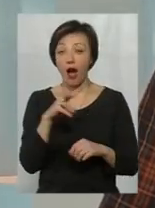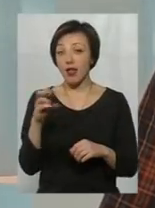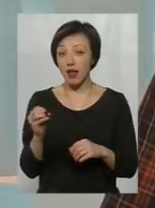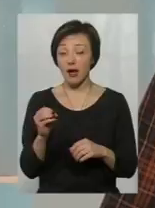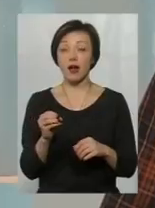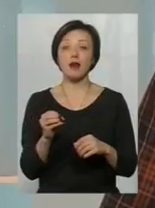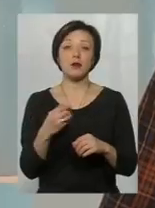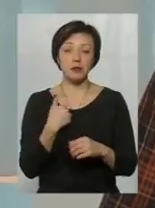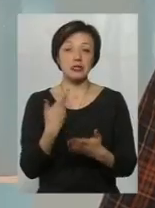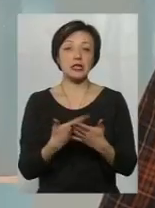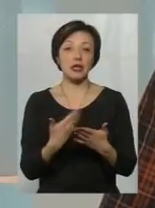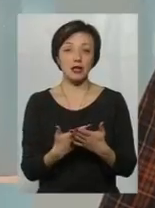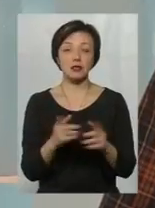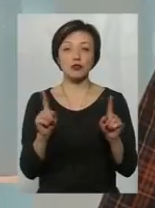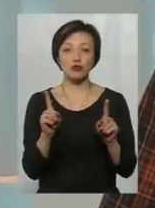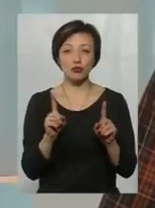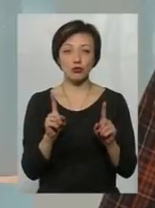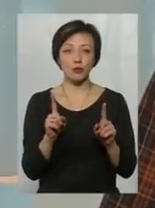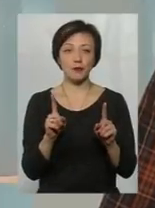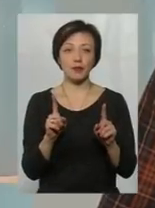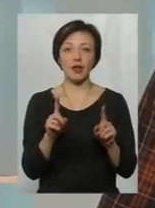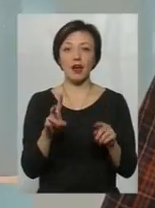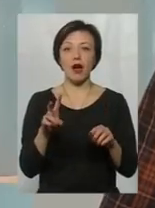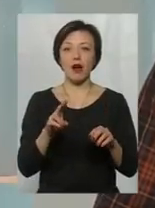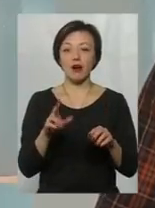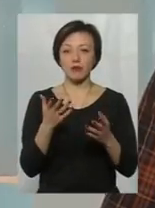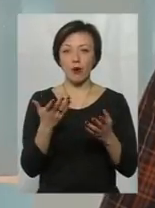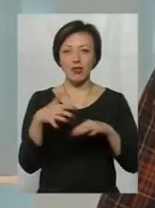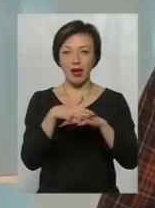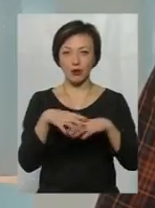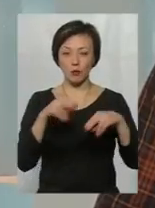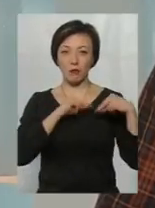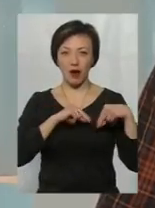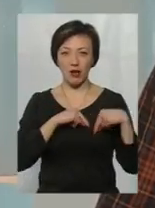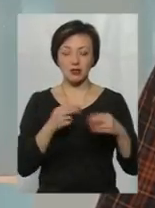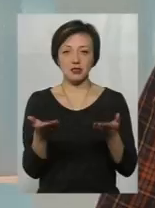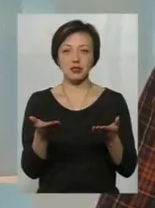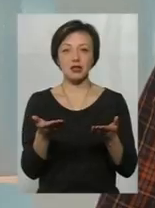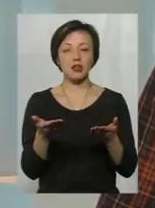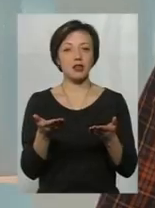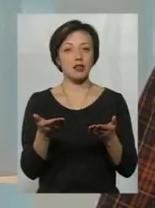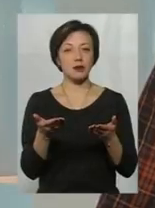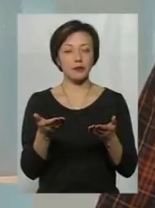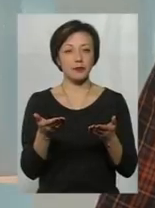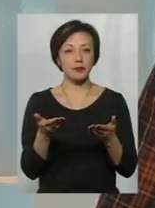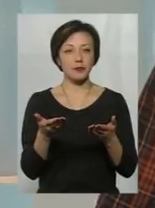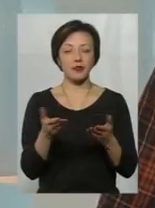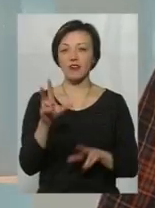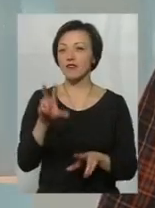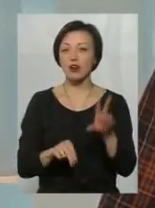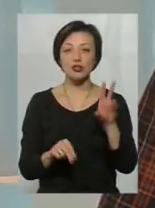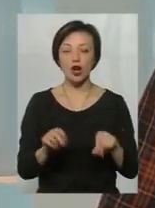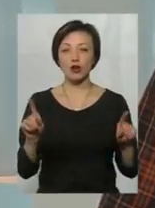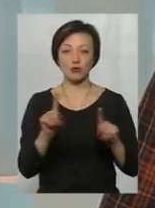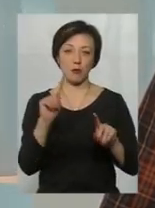великою мірою, мені здається, що на ринку праці, особливо такому гуманітарному, то рахуються